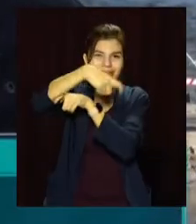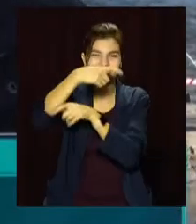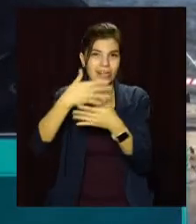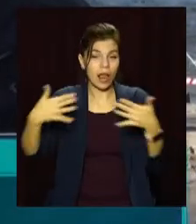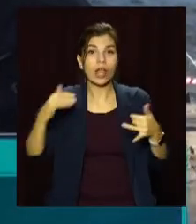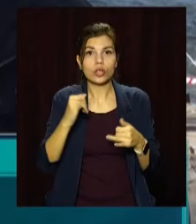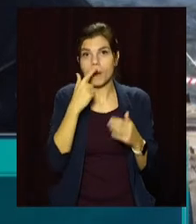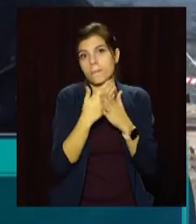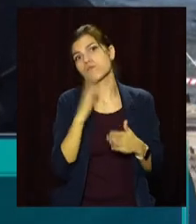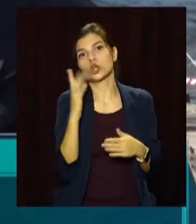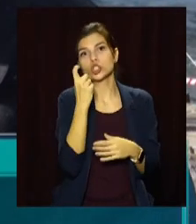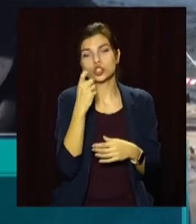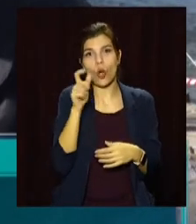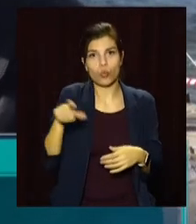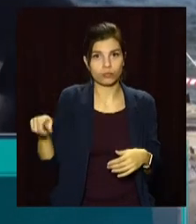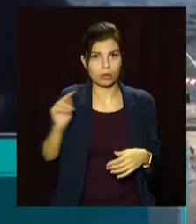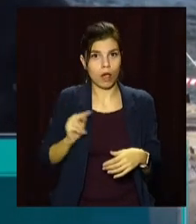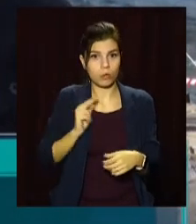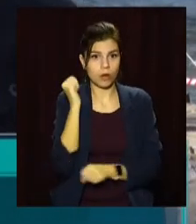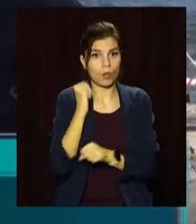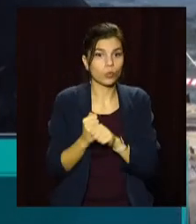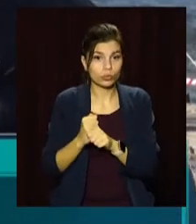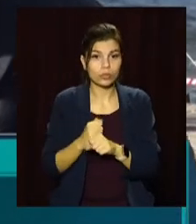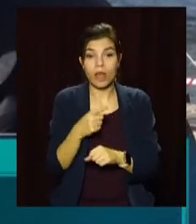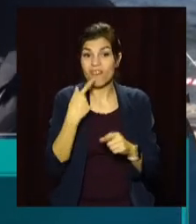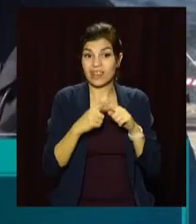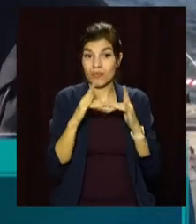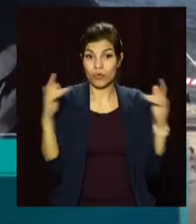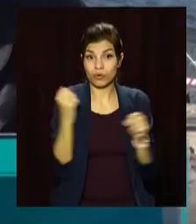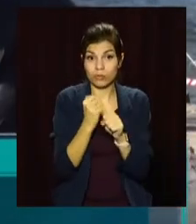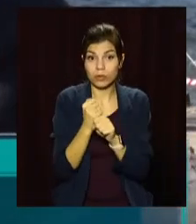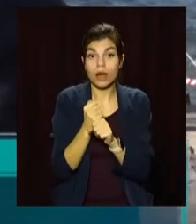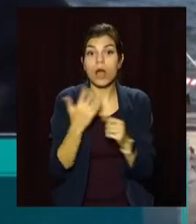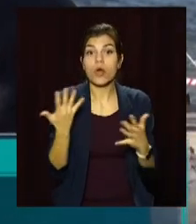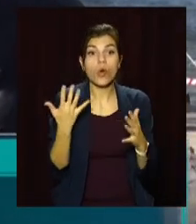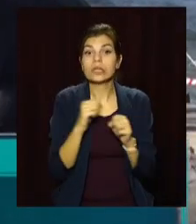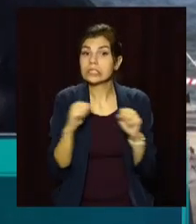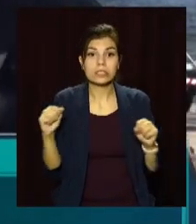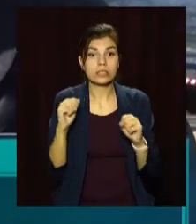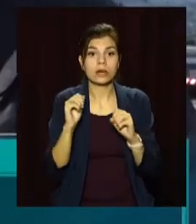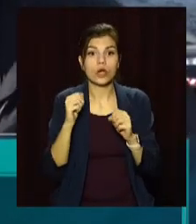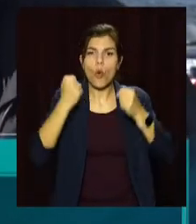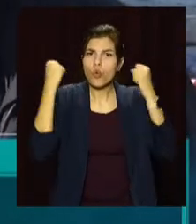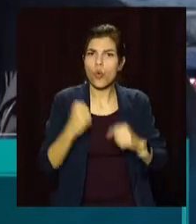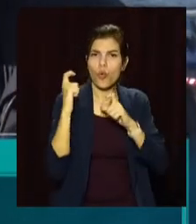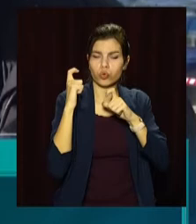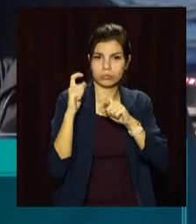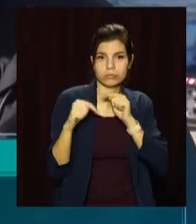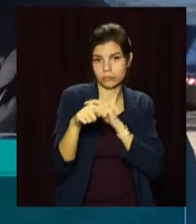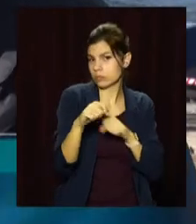понтонна переправа, так скажімо, понтонний мост, по якому не можна перевозити важливі грузи.